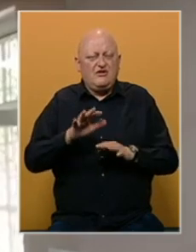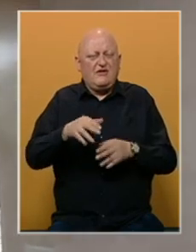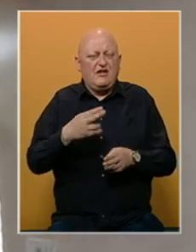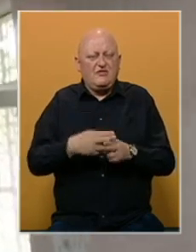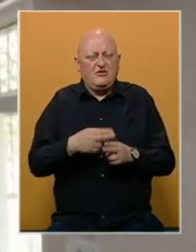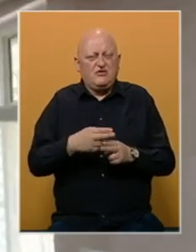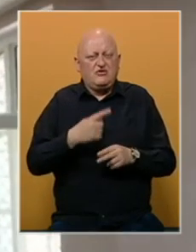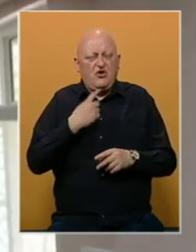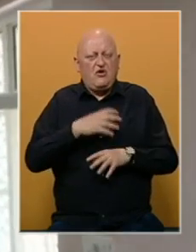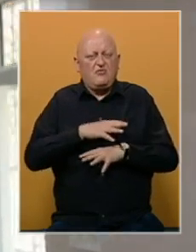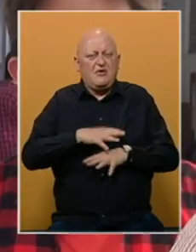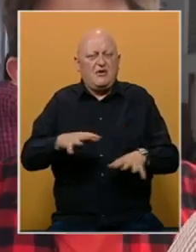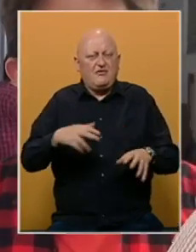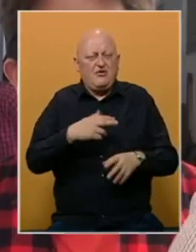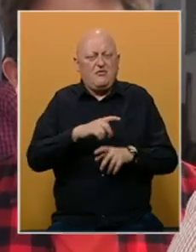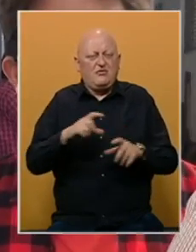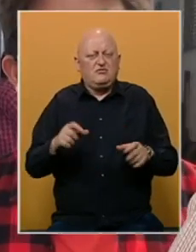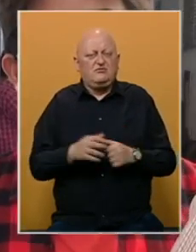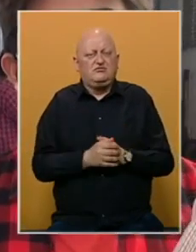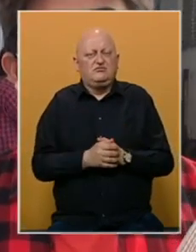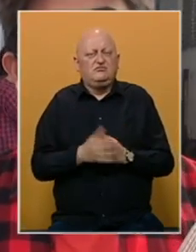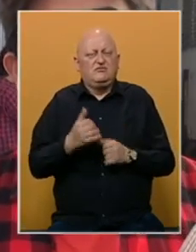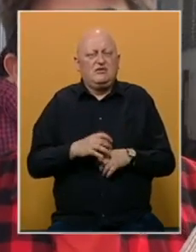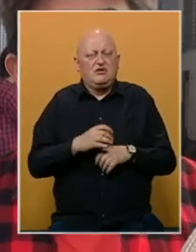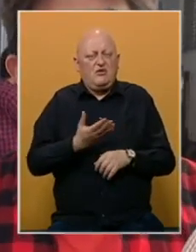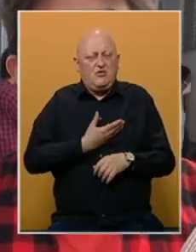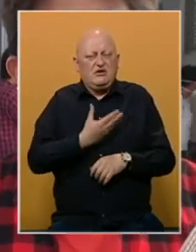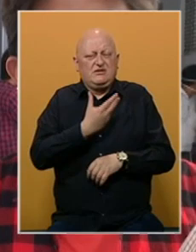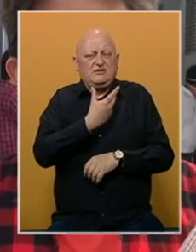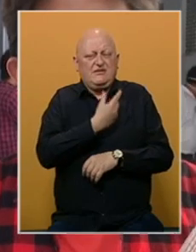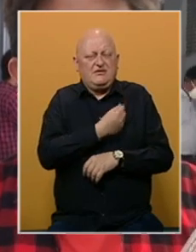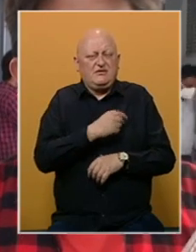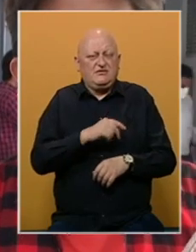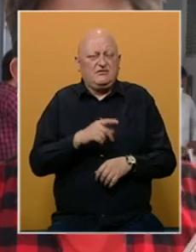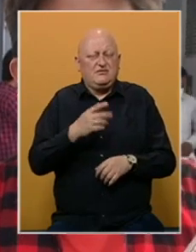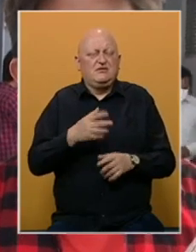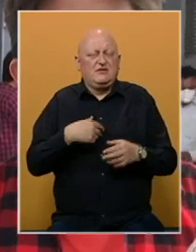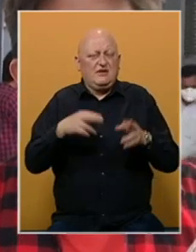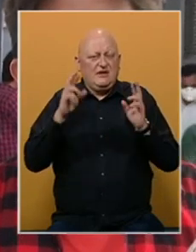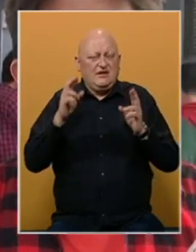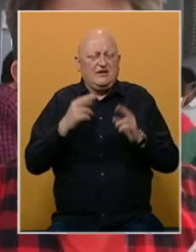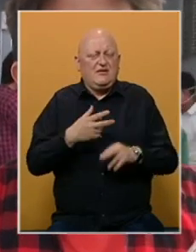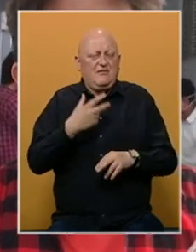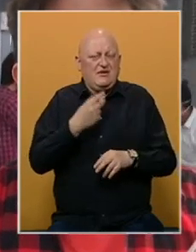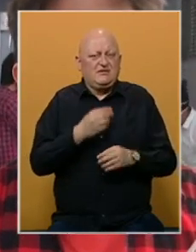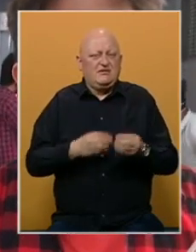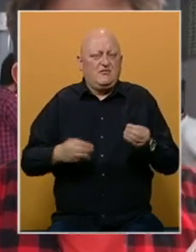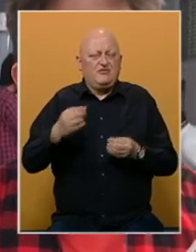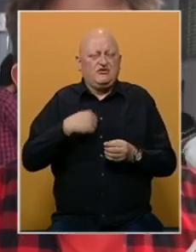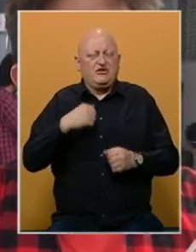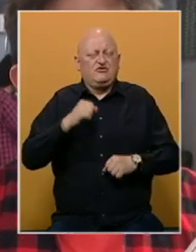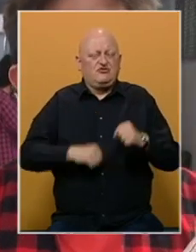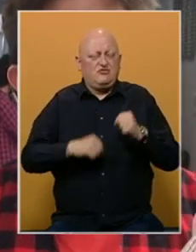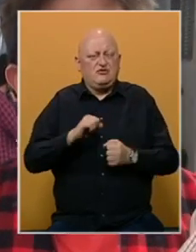koji je preplavio bolnice. Danas sam dobila prvu dozu vakcine protiv COVID-a. Nadam se da će se vakcinacijom povećati naša